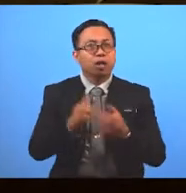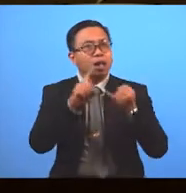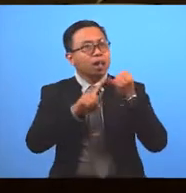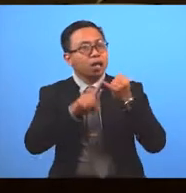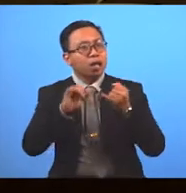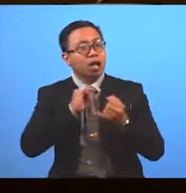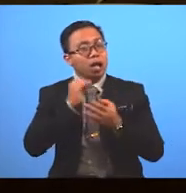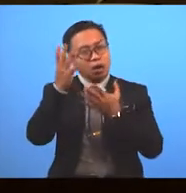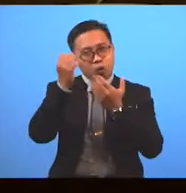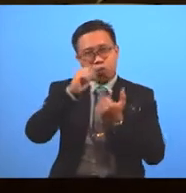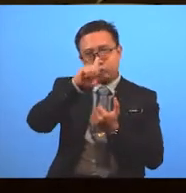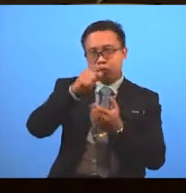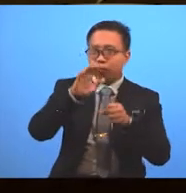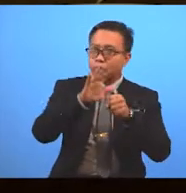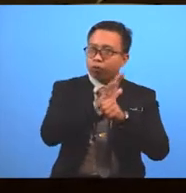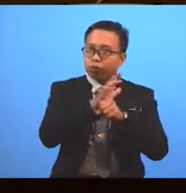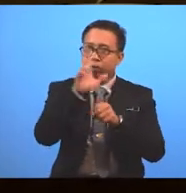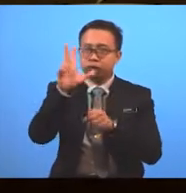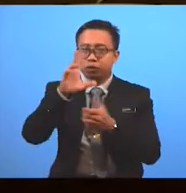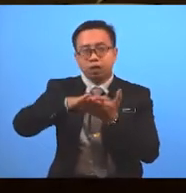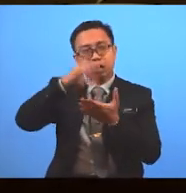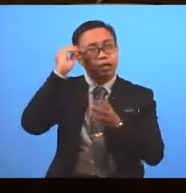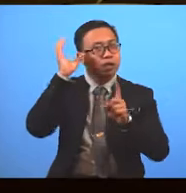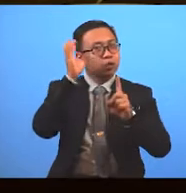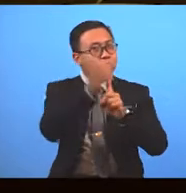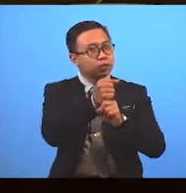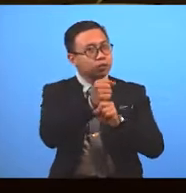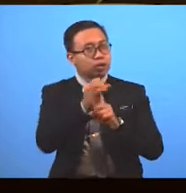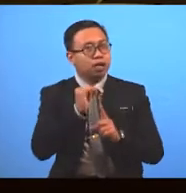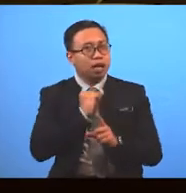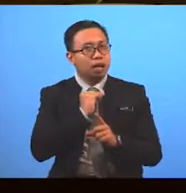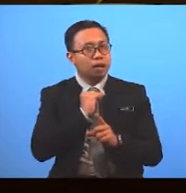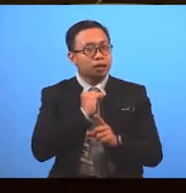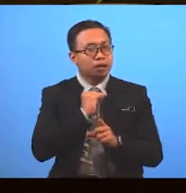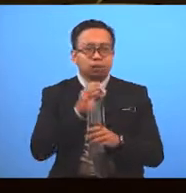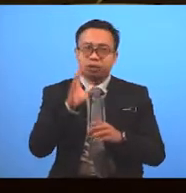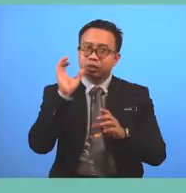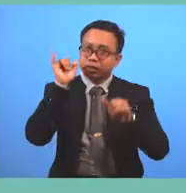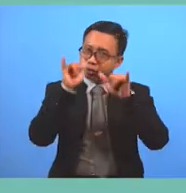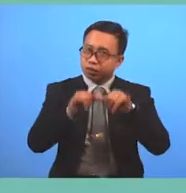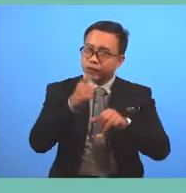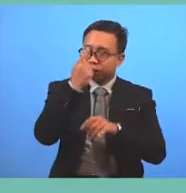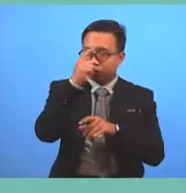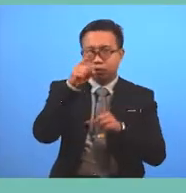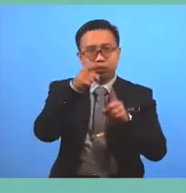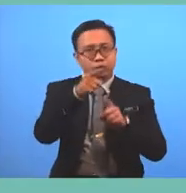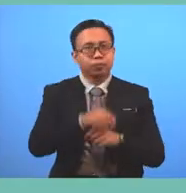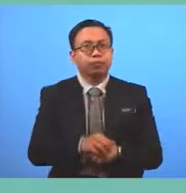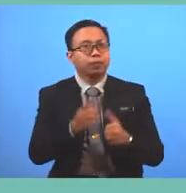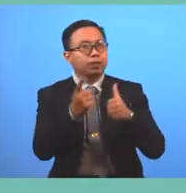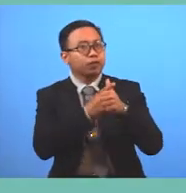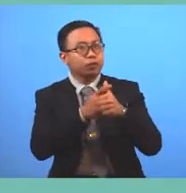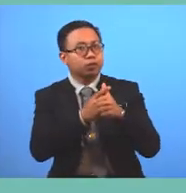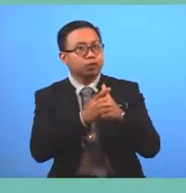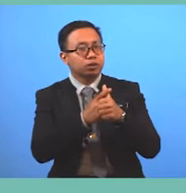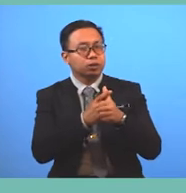you can fulfill these 3 learning objectives that I have set for you First, you